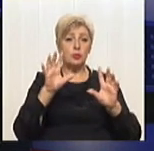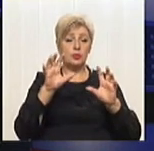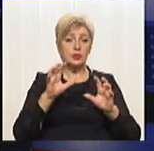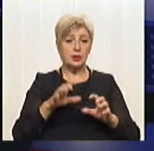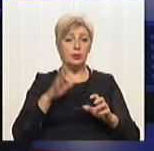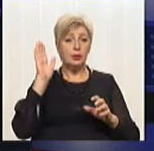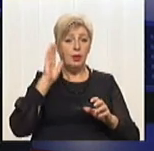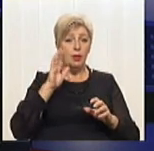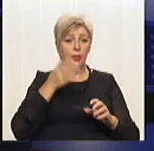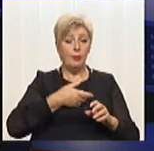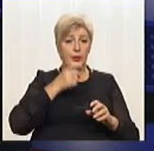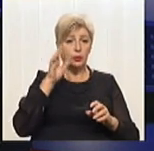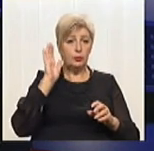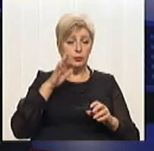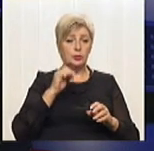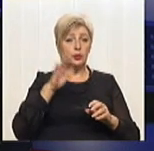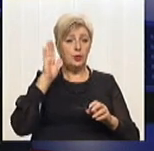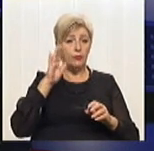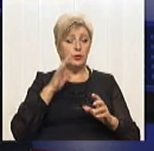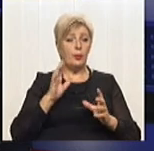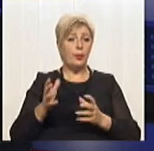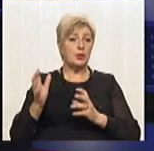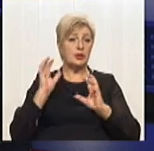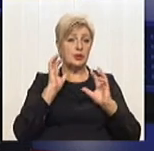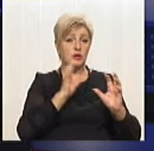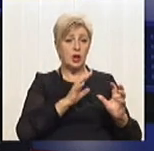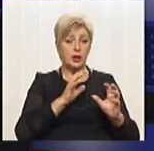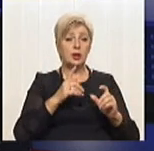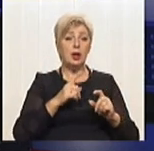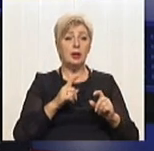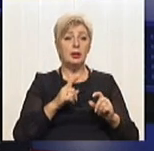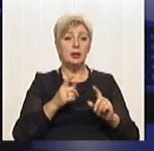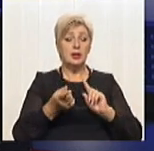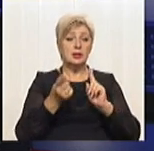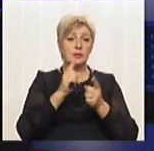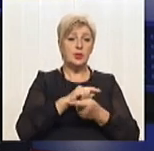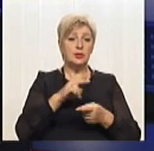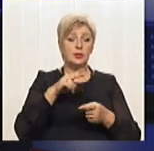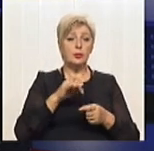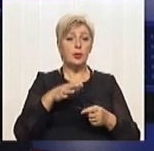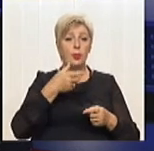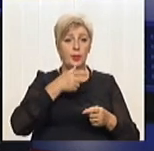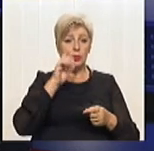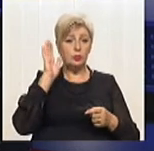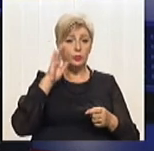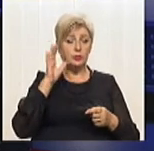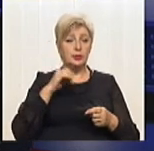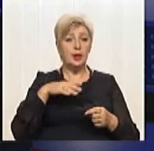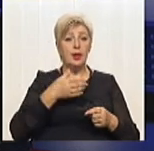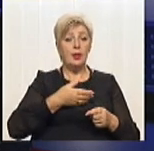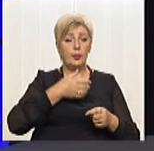питне водопостачання, а минулого року, я ще не направляюся, він змінений на закон про питну воду, питне